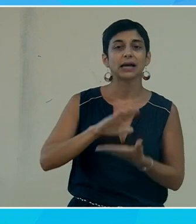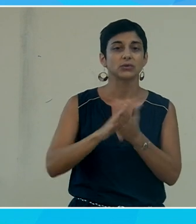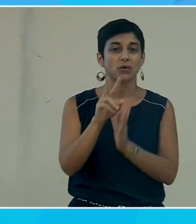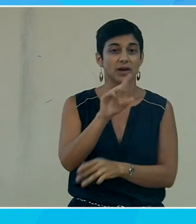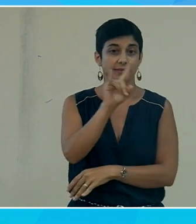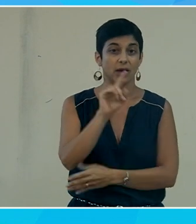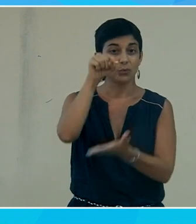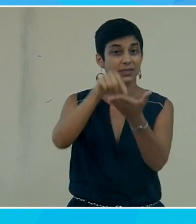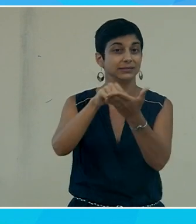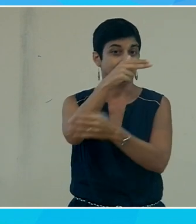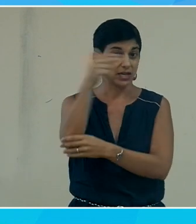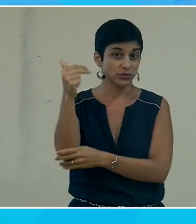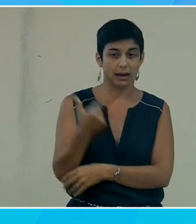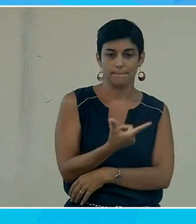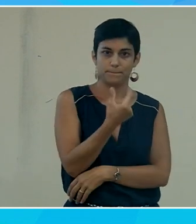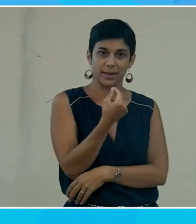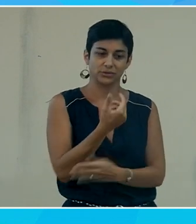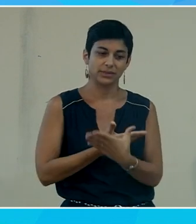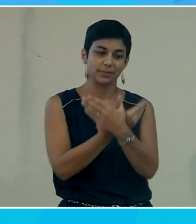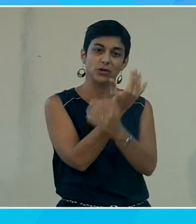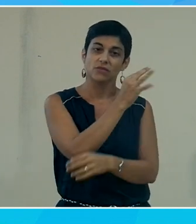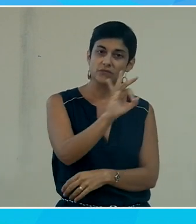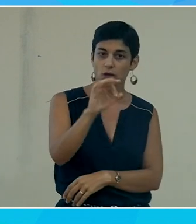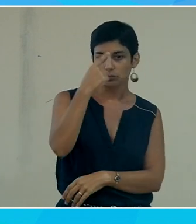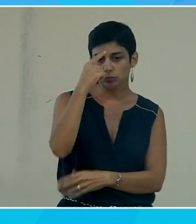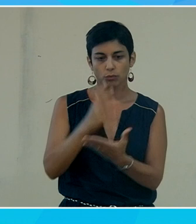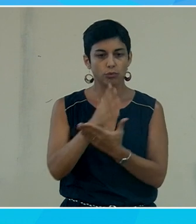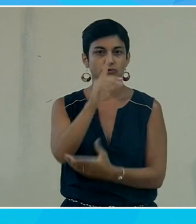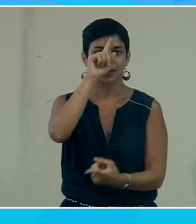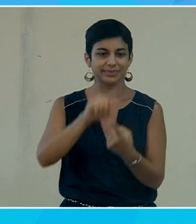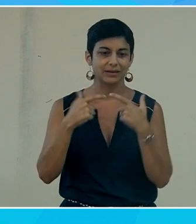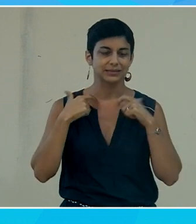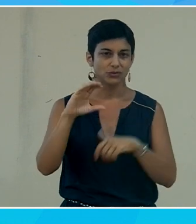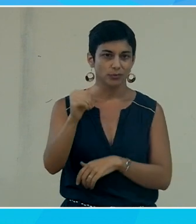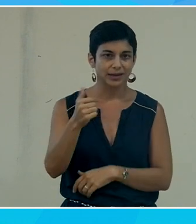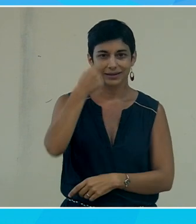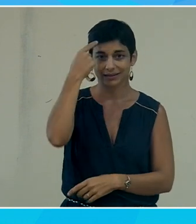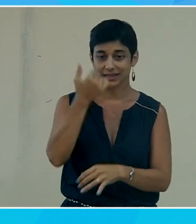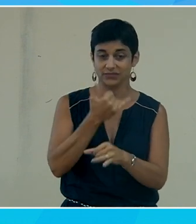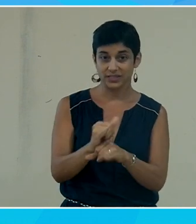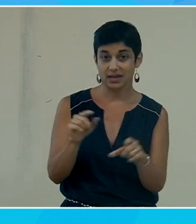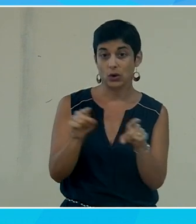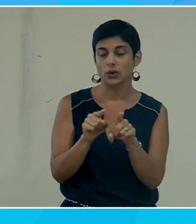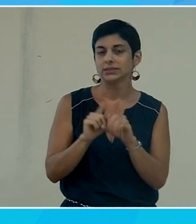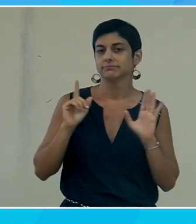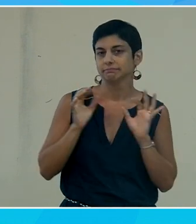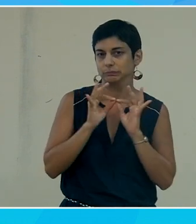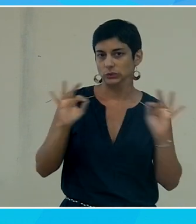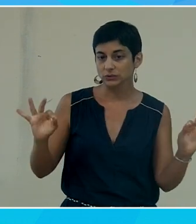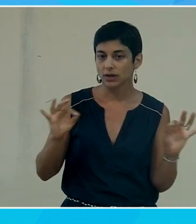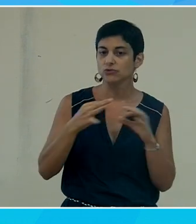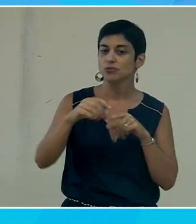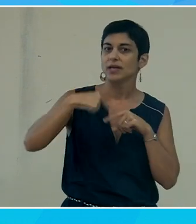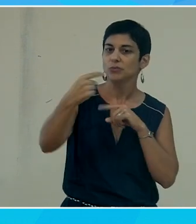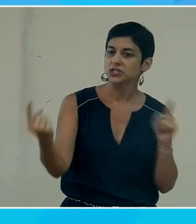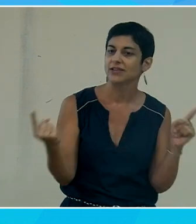niveau national est partenaire de Microsoft France sur les projets liés à l'accessibilité numérique à l'intelligence artificielle et pour la petite histoire on se retrouve la semaine prochaine et là